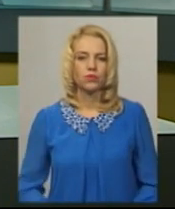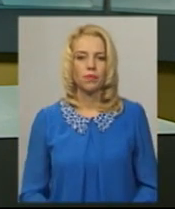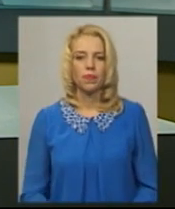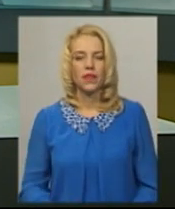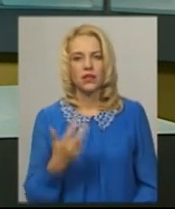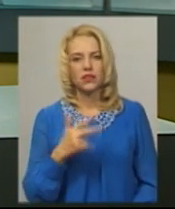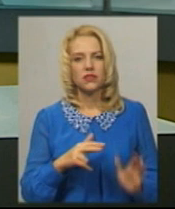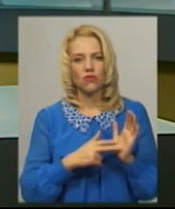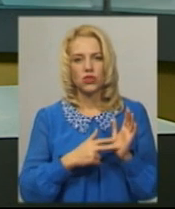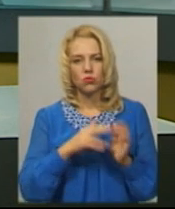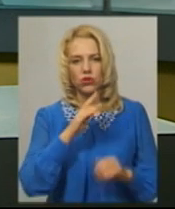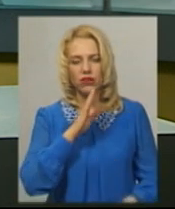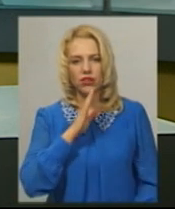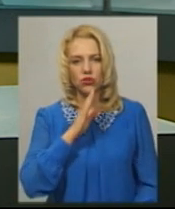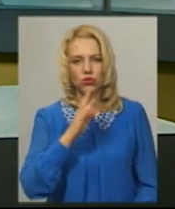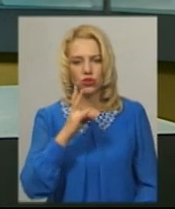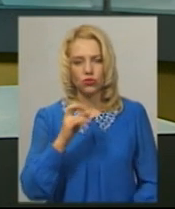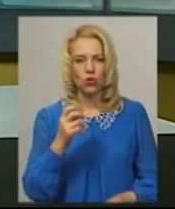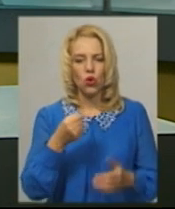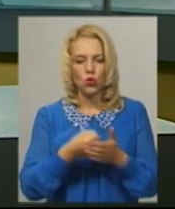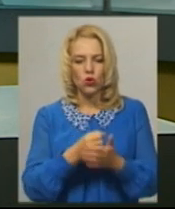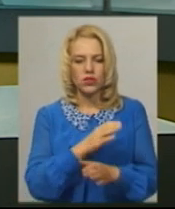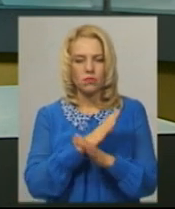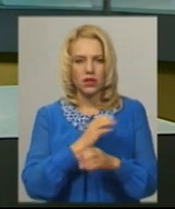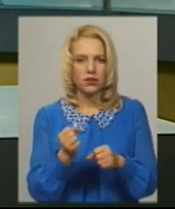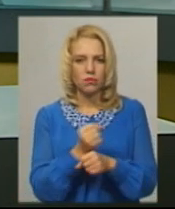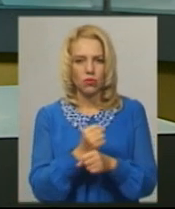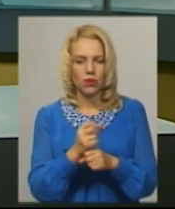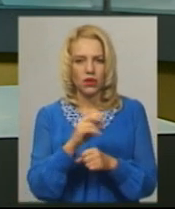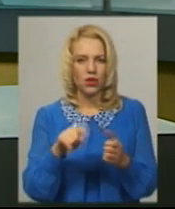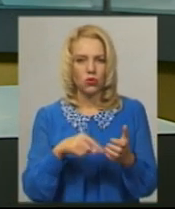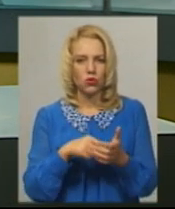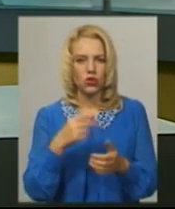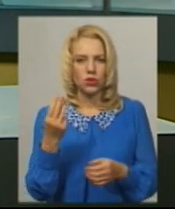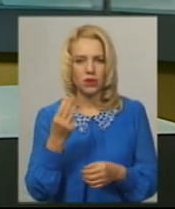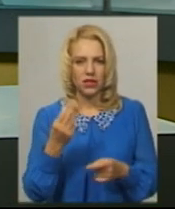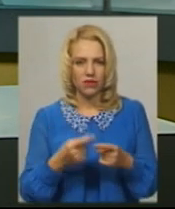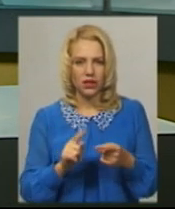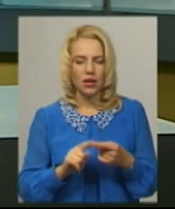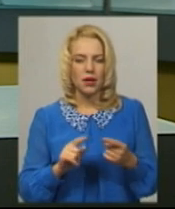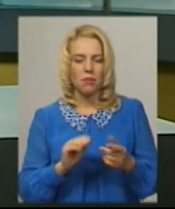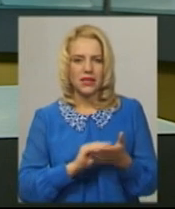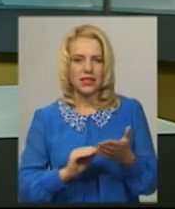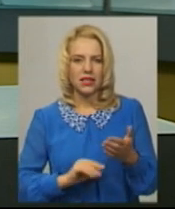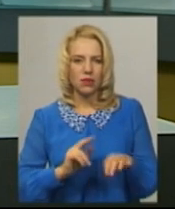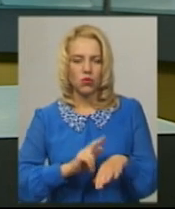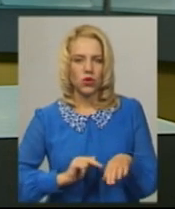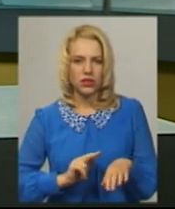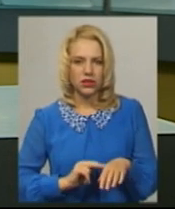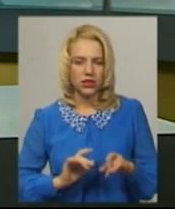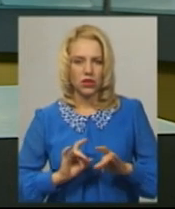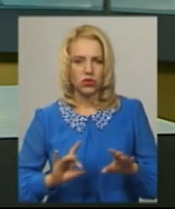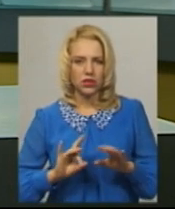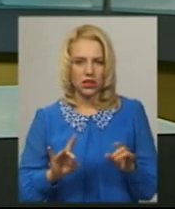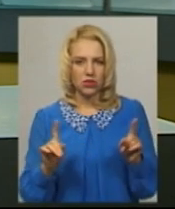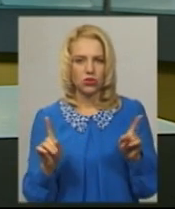38-річну жінку до смерті побили у Шепетівці. Прессекретар головного управління Національної поліції Хмельницької області Інна